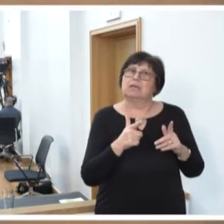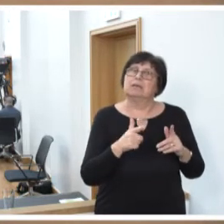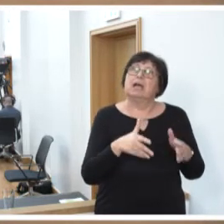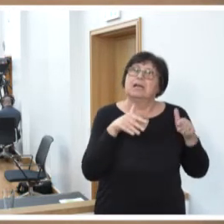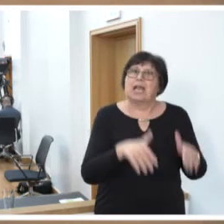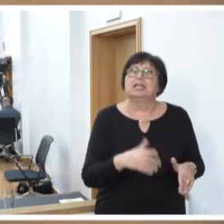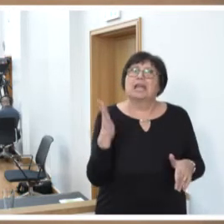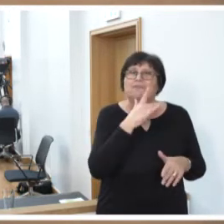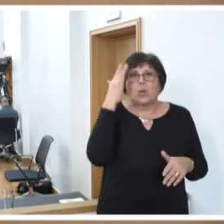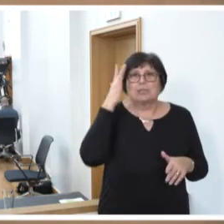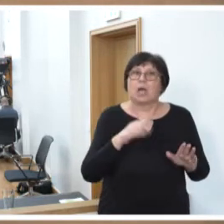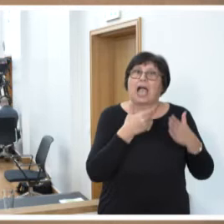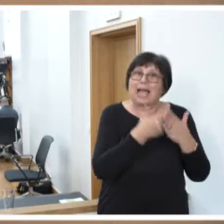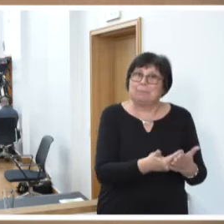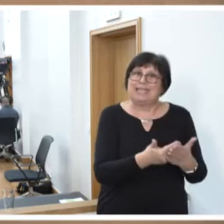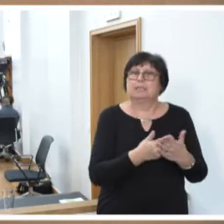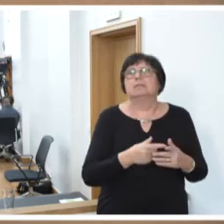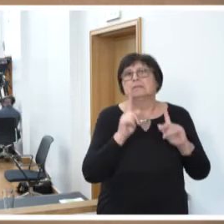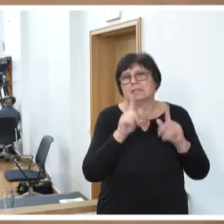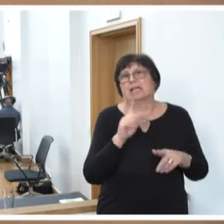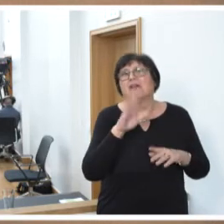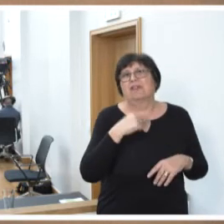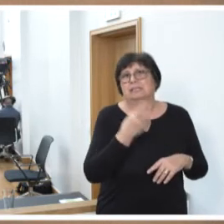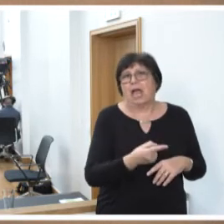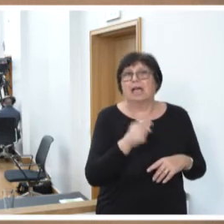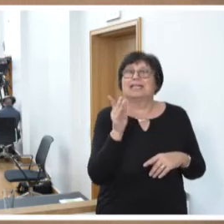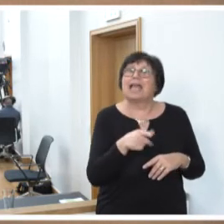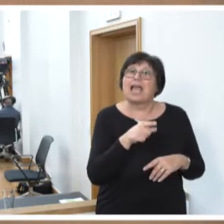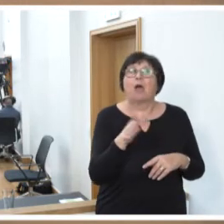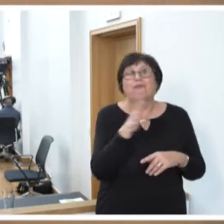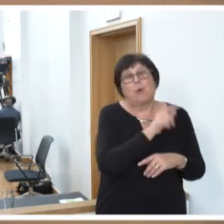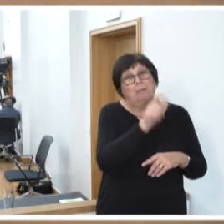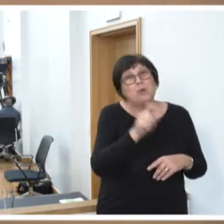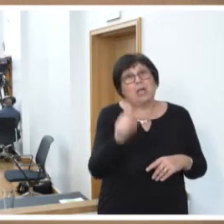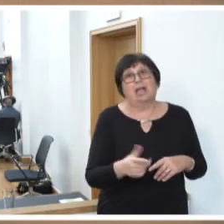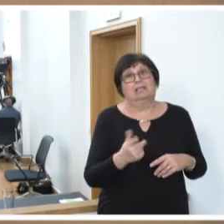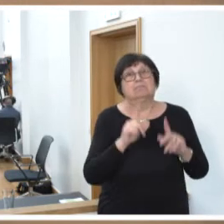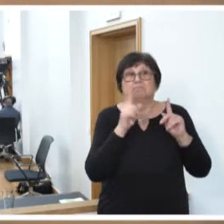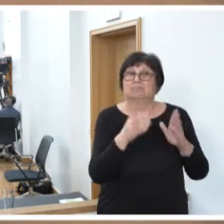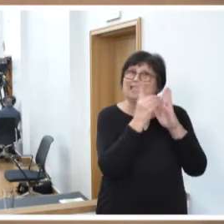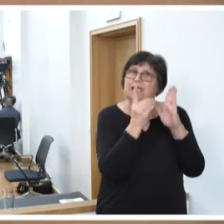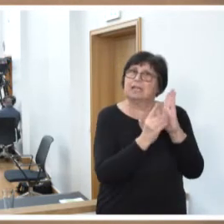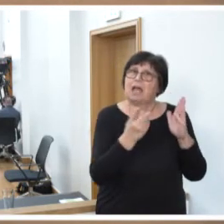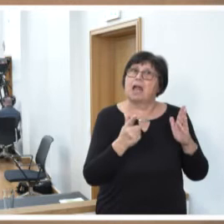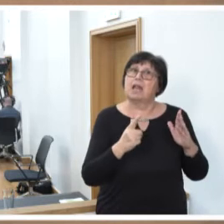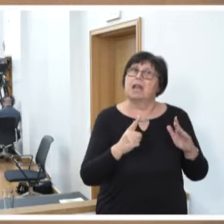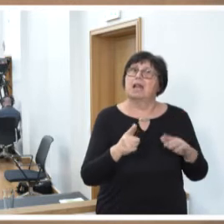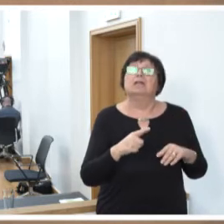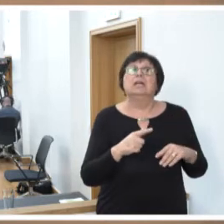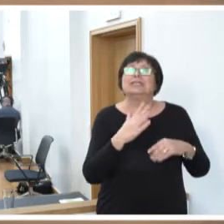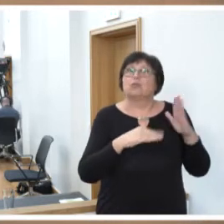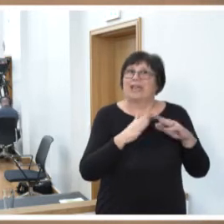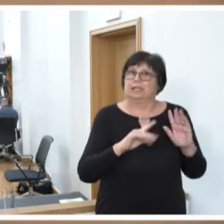anzubieten, dann versagt er vor dem Bürger und dann wird auch die digitale Souveränität des